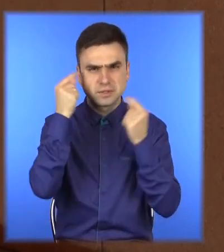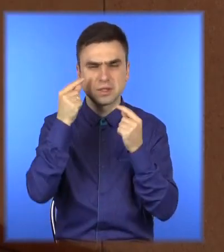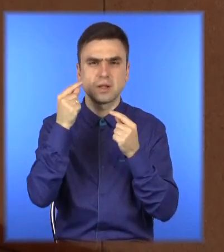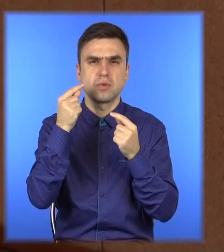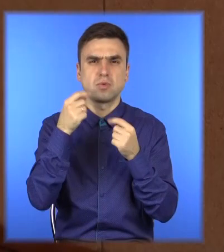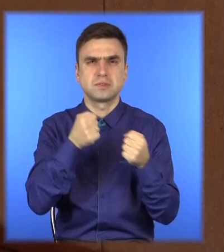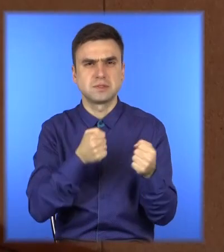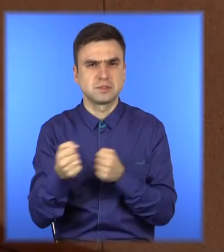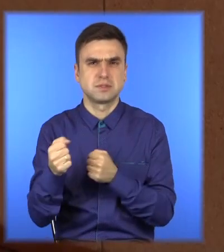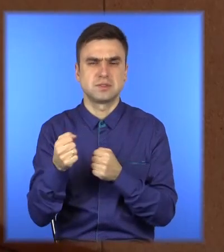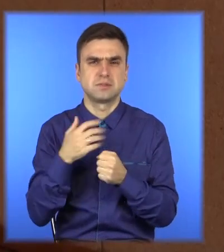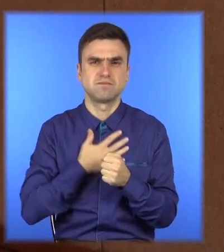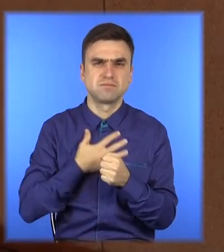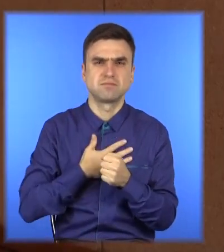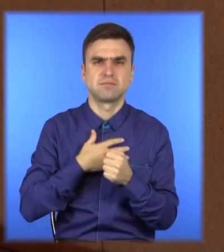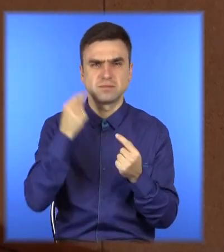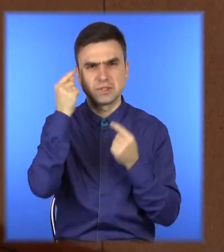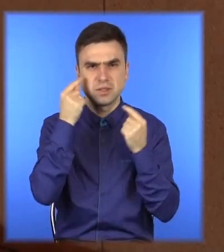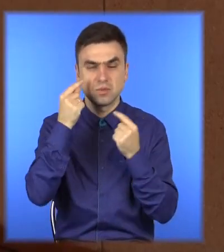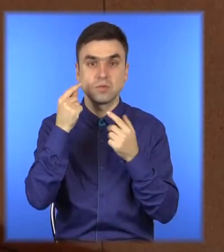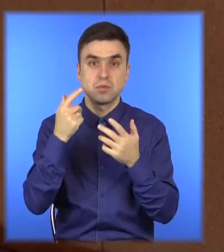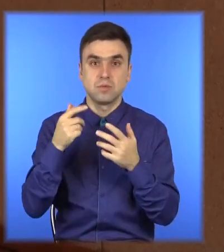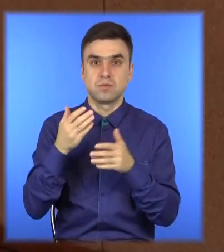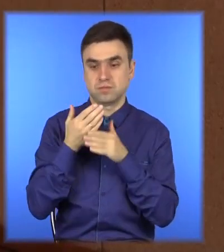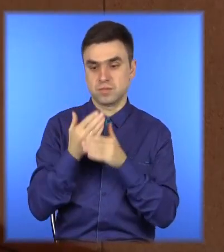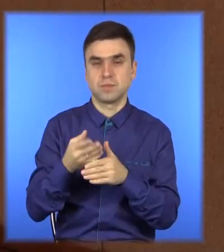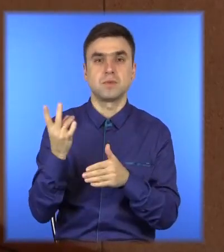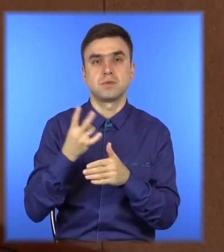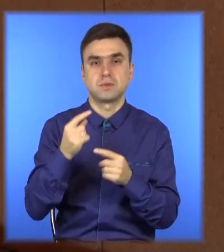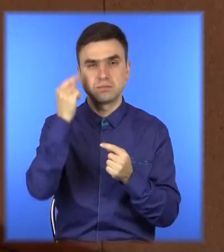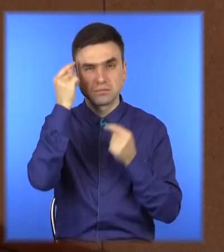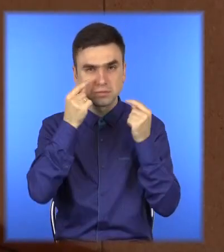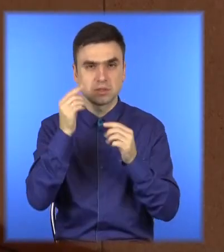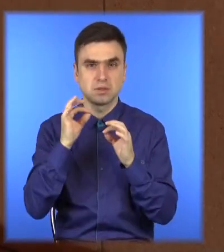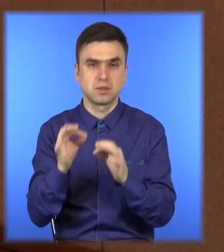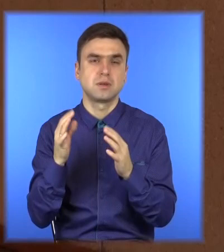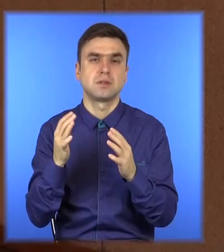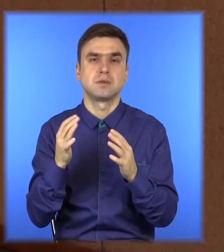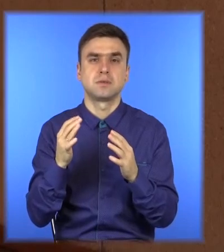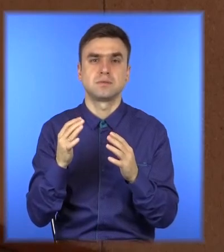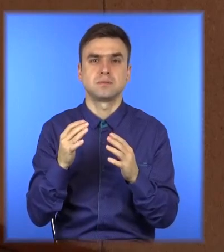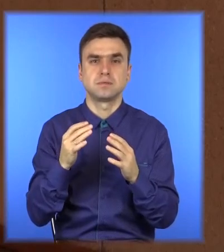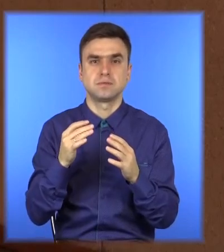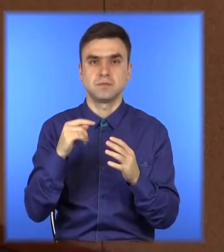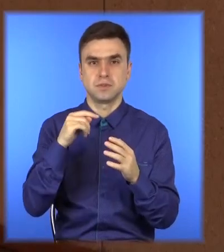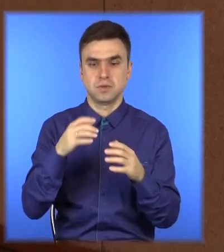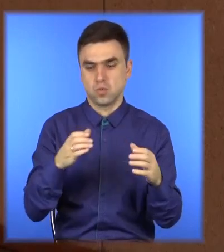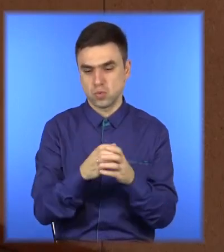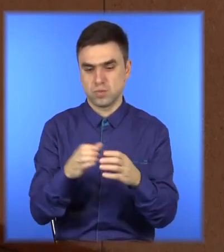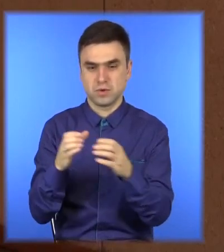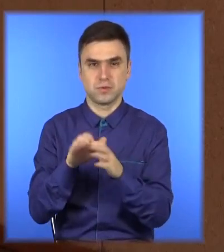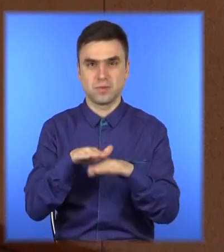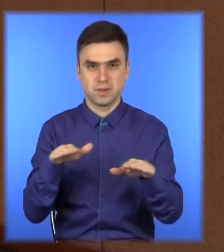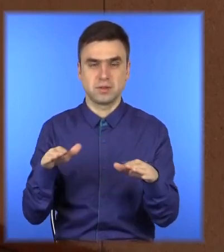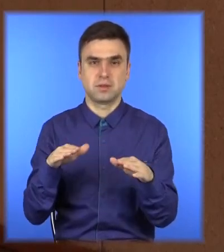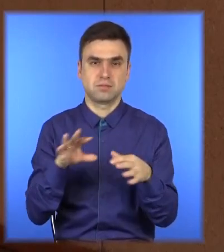покращити і активізувати психічні процеси, створити позитивний мікроклімат у групах